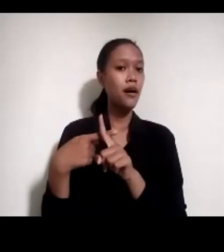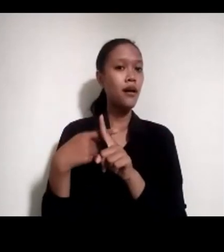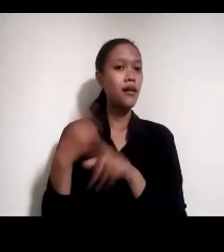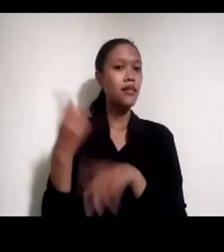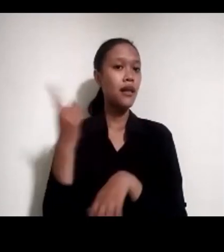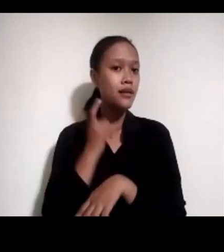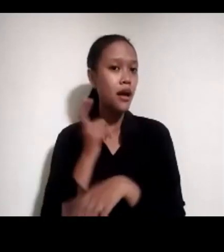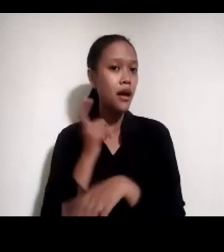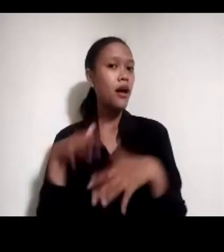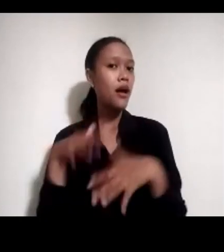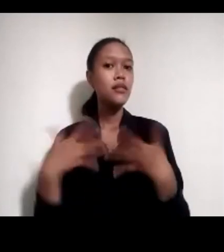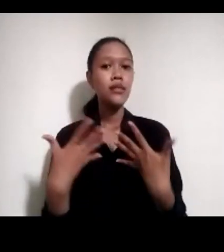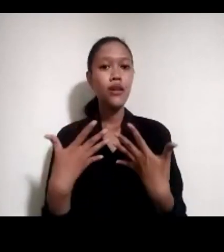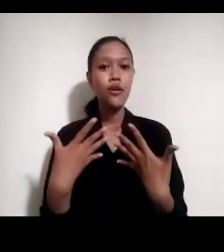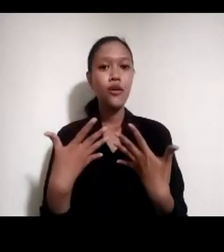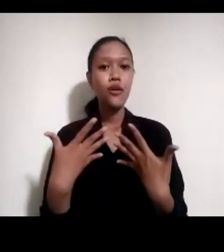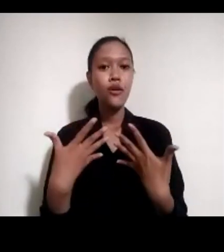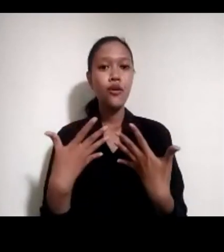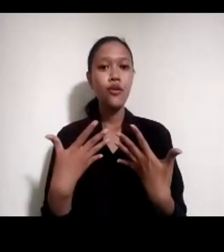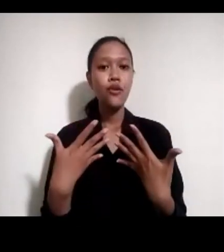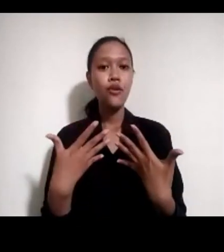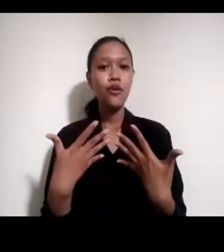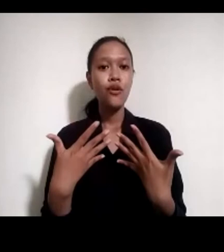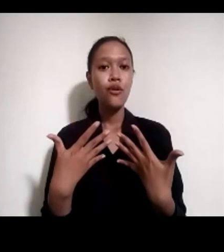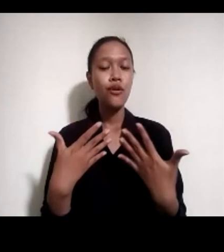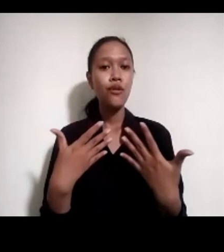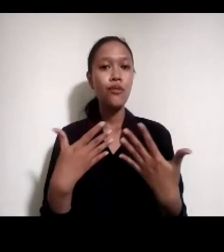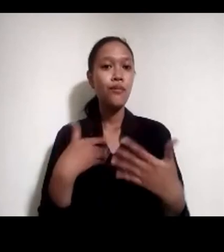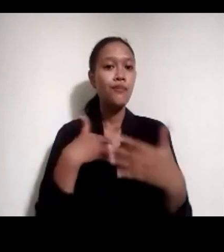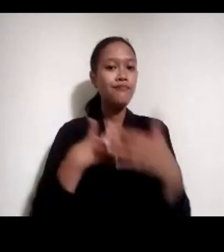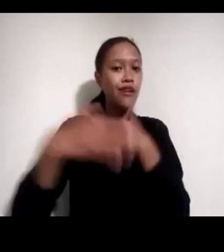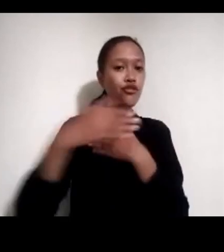meneruskan pertanyaan, silakan.